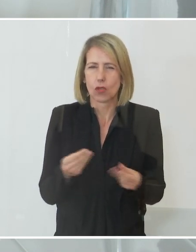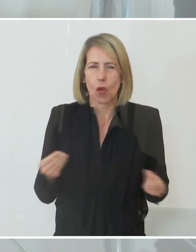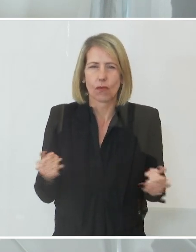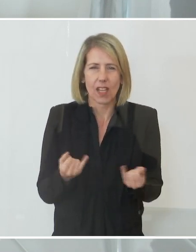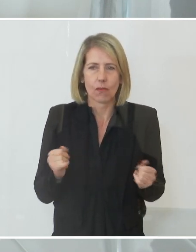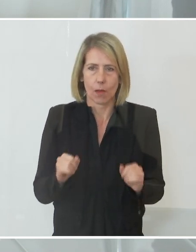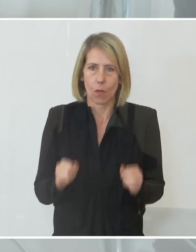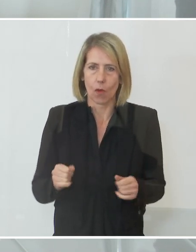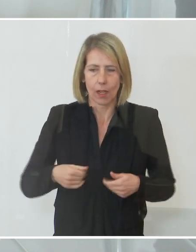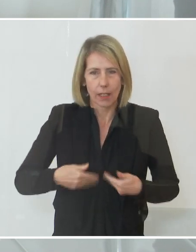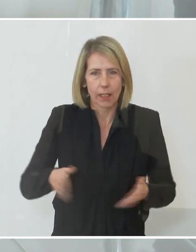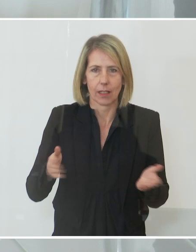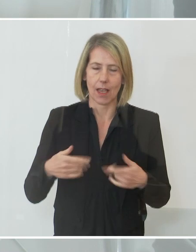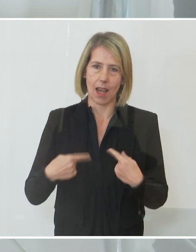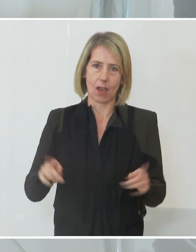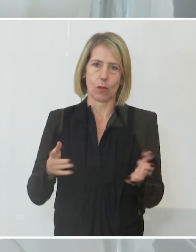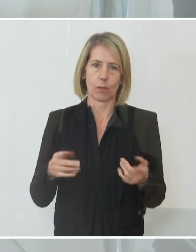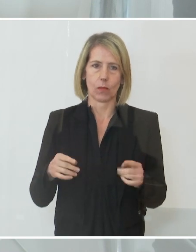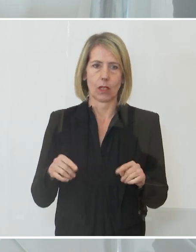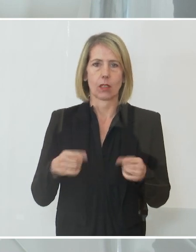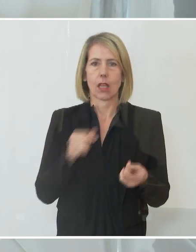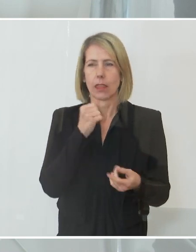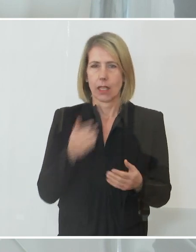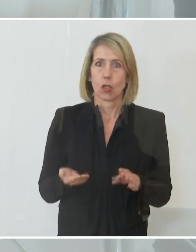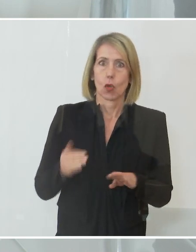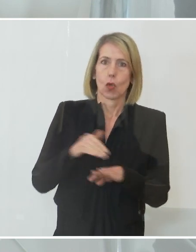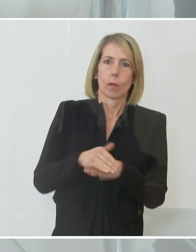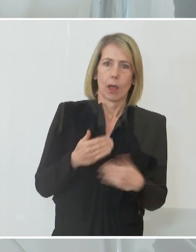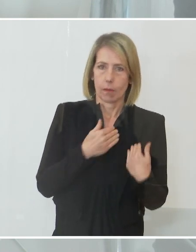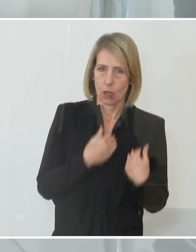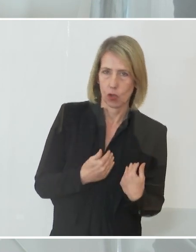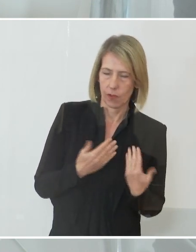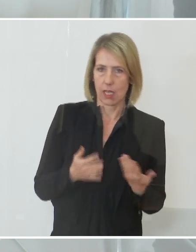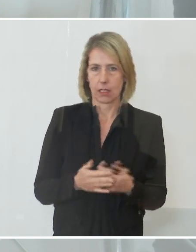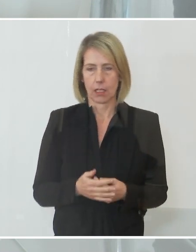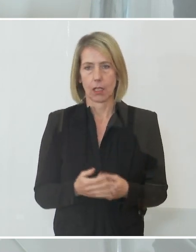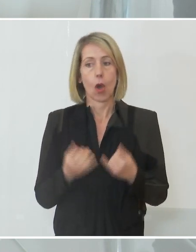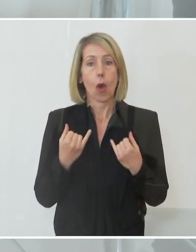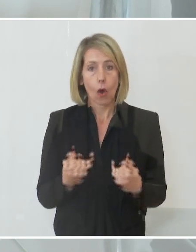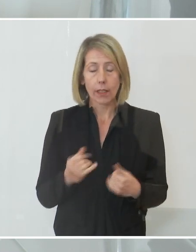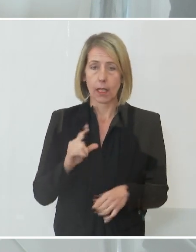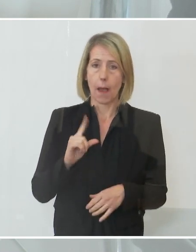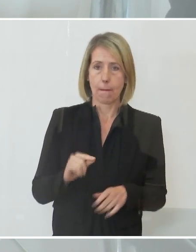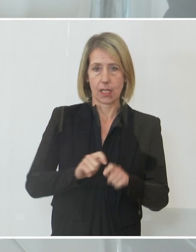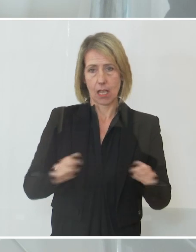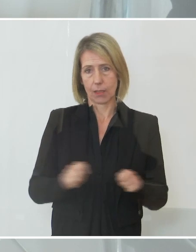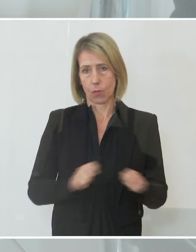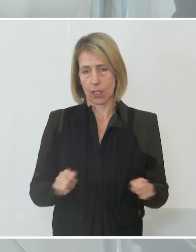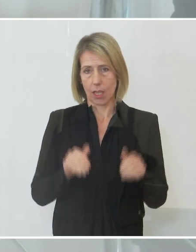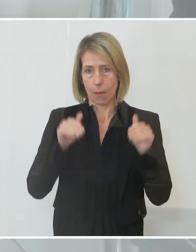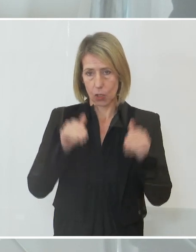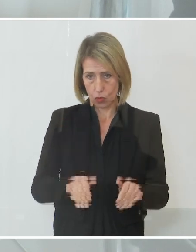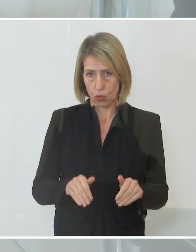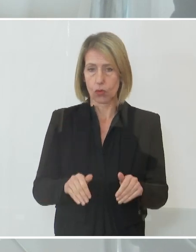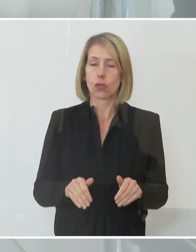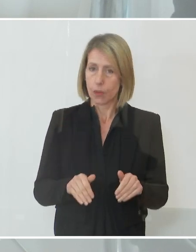zuzulassen, damit sie nicht übermäßig beschwert sind. Das ist heute gelungen mit diesen Mindestmaßnahmen an Schutz, die die